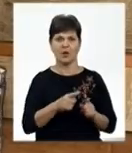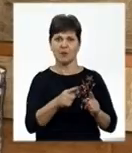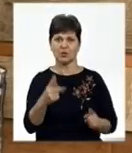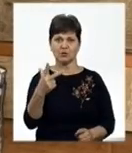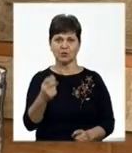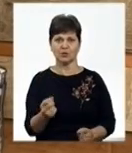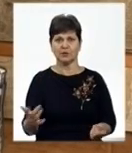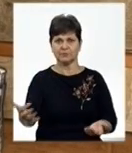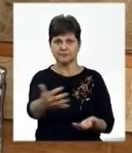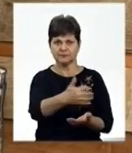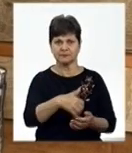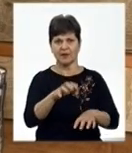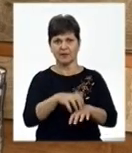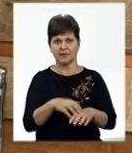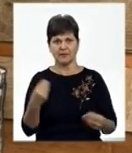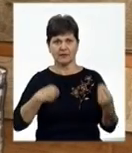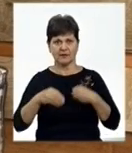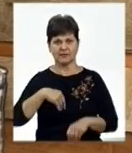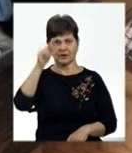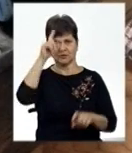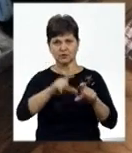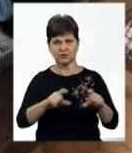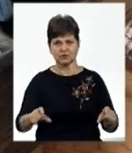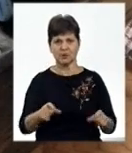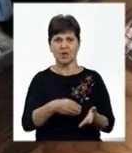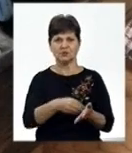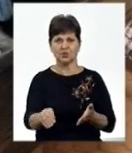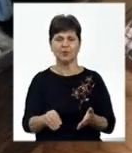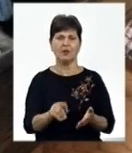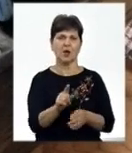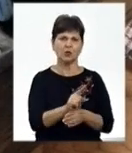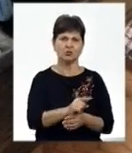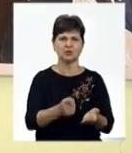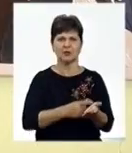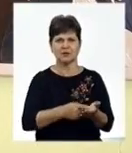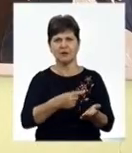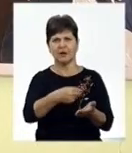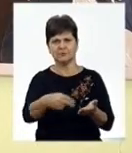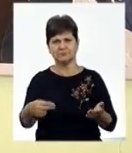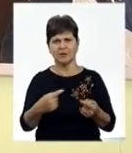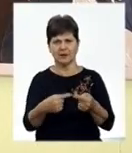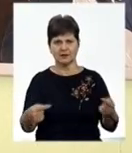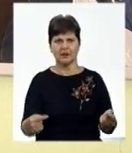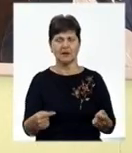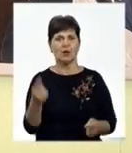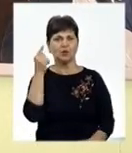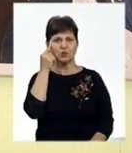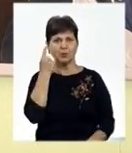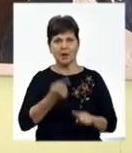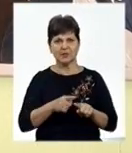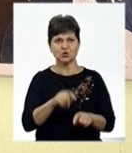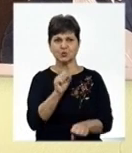днів збирали речі та взуття. Для дітей шкільного віку закупили канцелярські товари. Думаю, на цьому не зупинятись, тому що